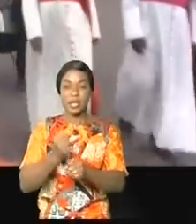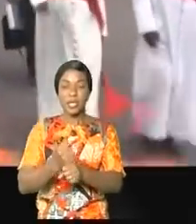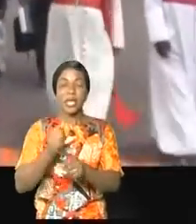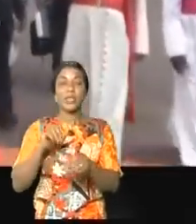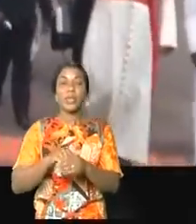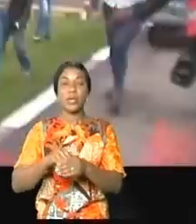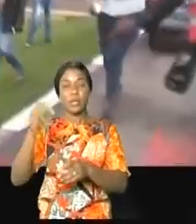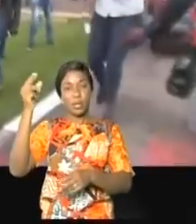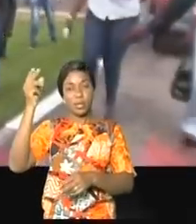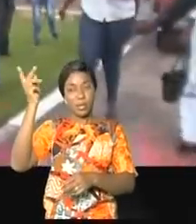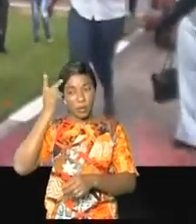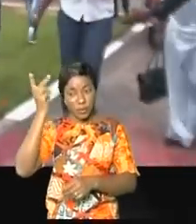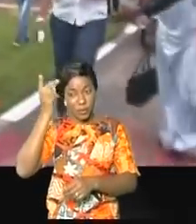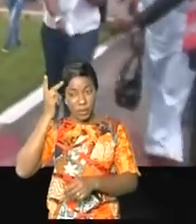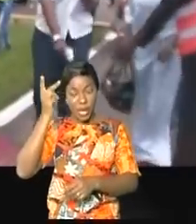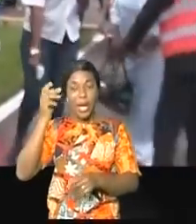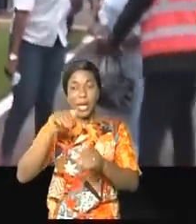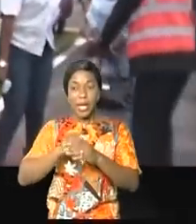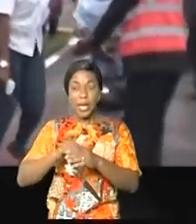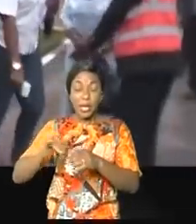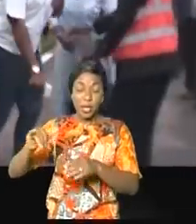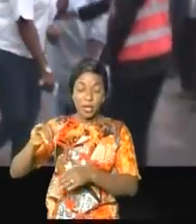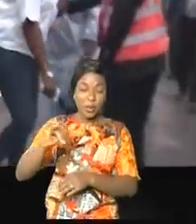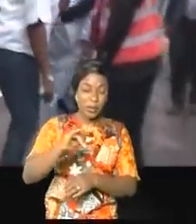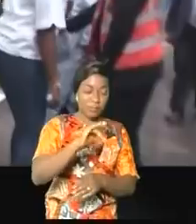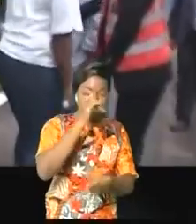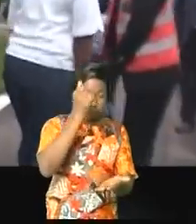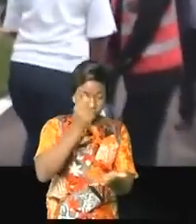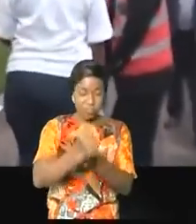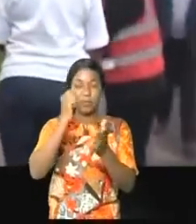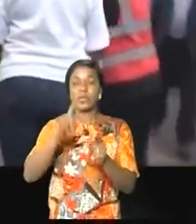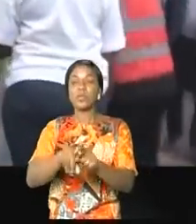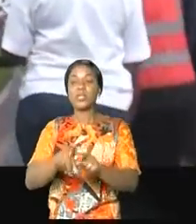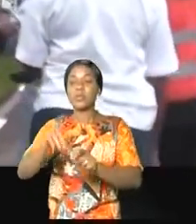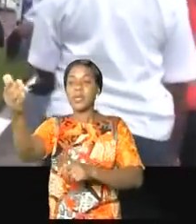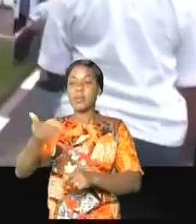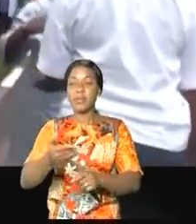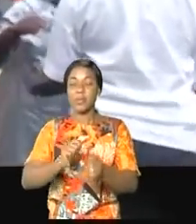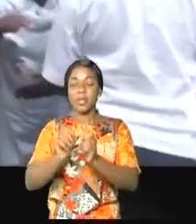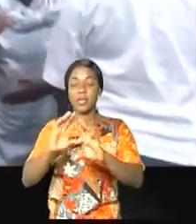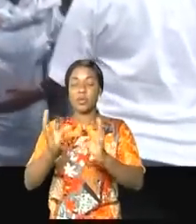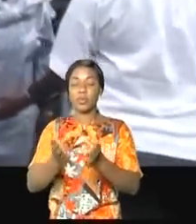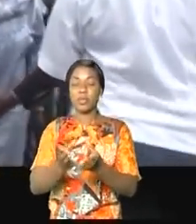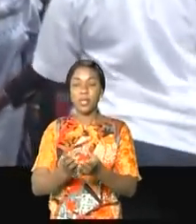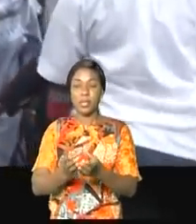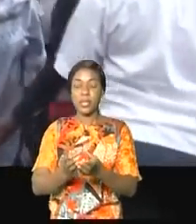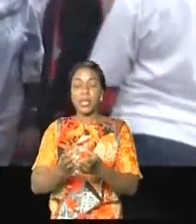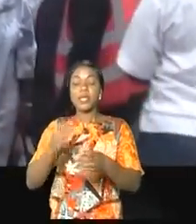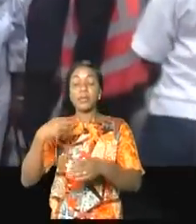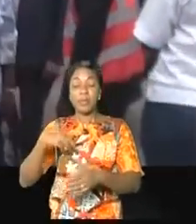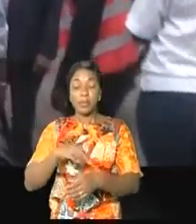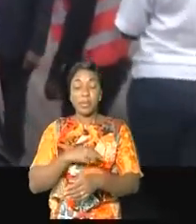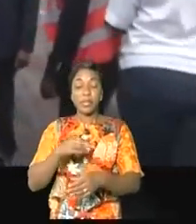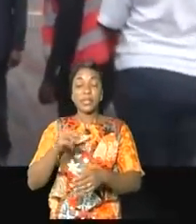Cuivre. A l'aéroport international de la Loano, l'autorité ministérielle a été accueillie par un comité restreint des membres